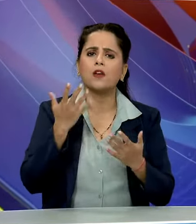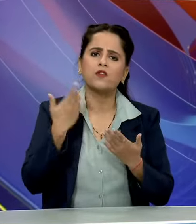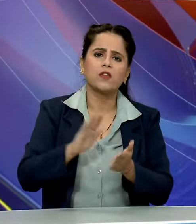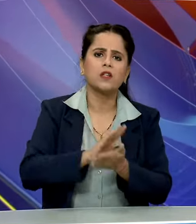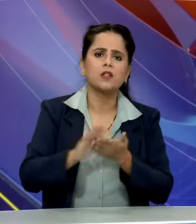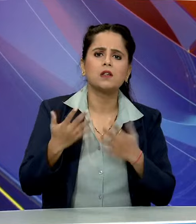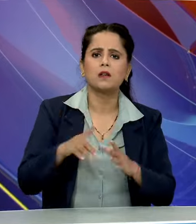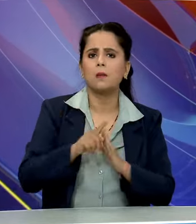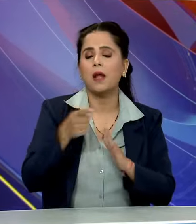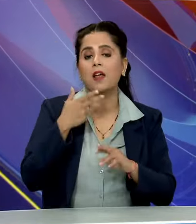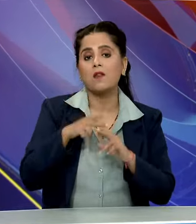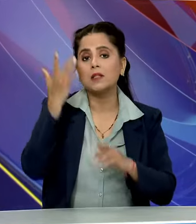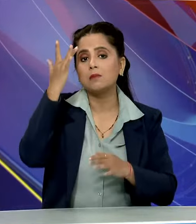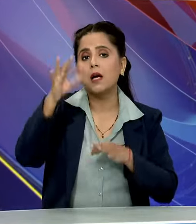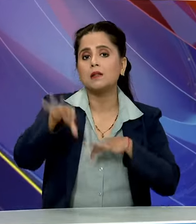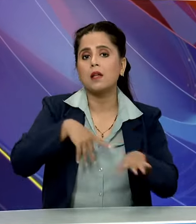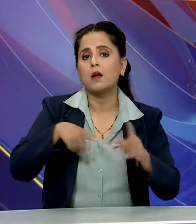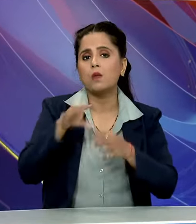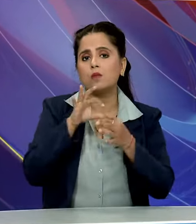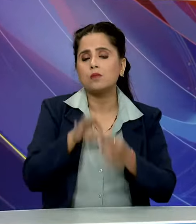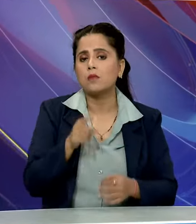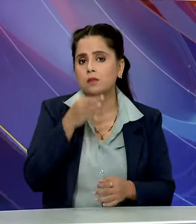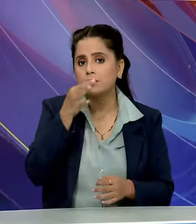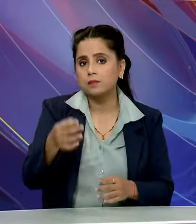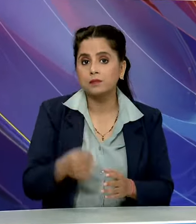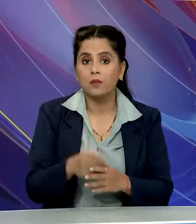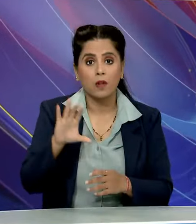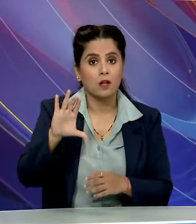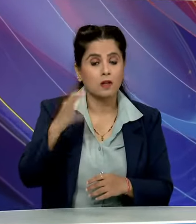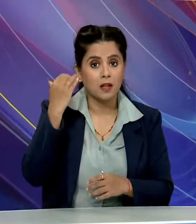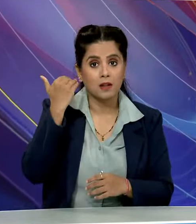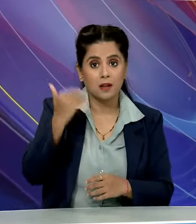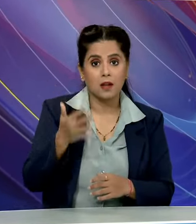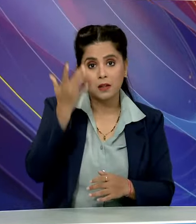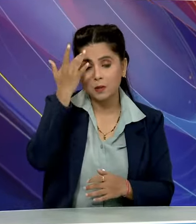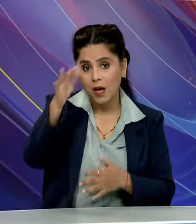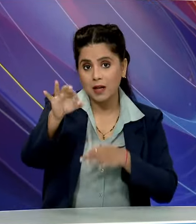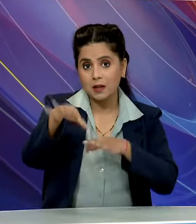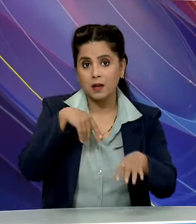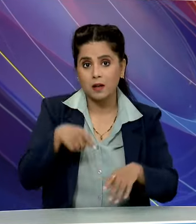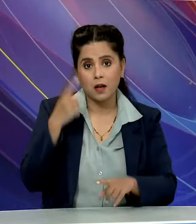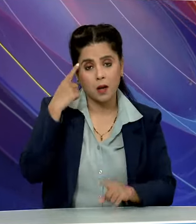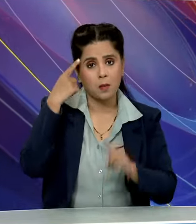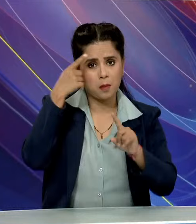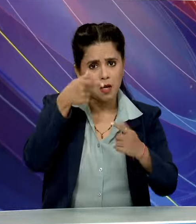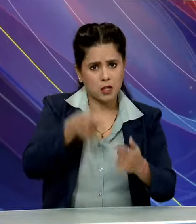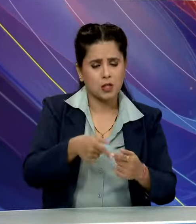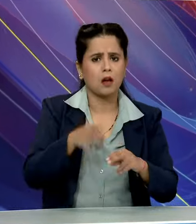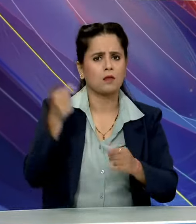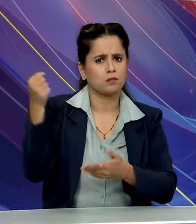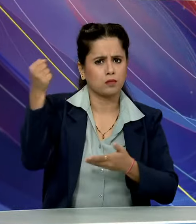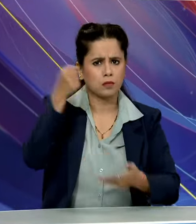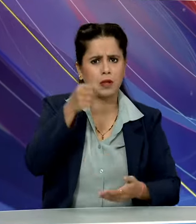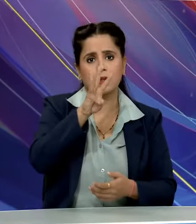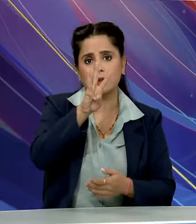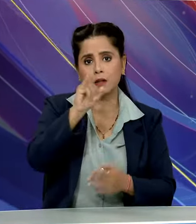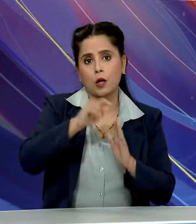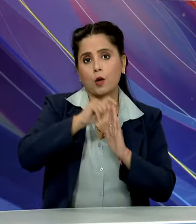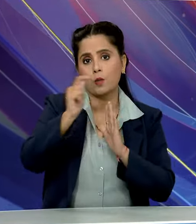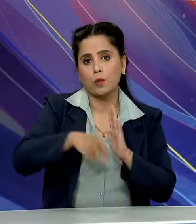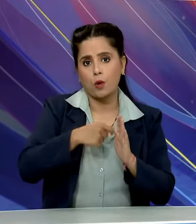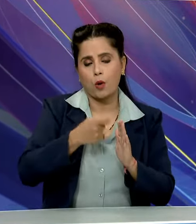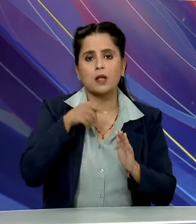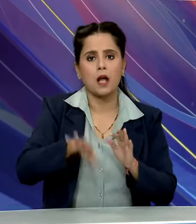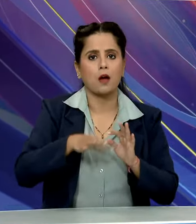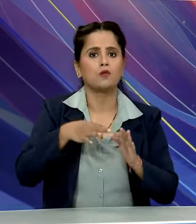अगर हम स्मार्ट सिटी के लिहास से सारकी बात करें चंडिगर स्मार्ट सिटी के mission funds में 36 प्रोजेक्ट जो है वो